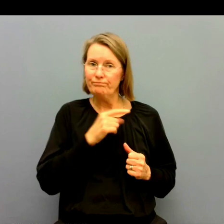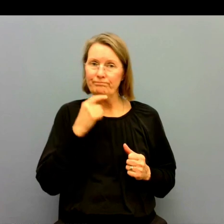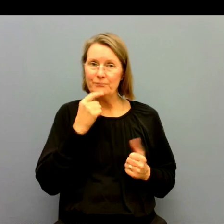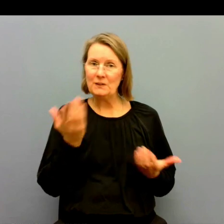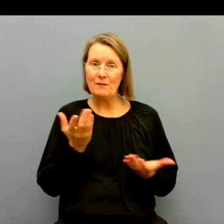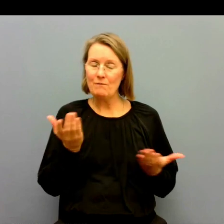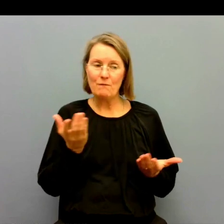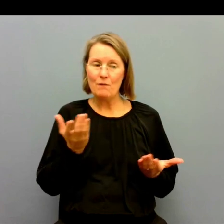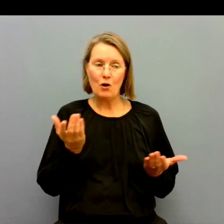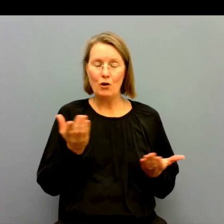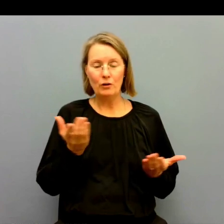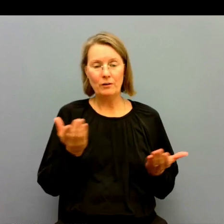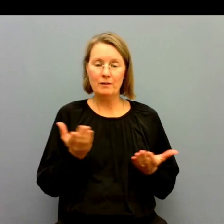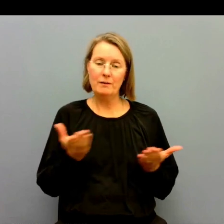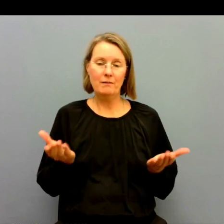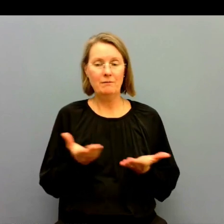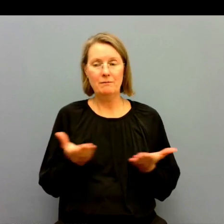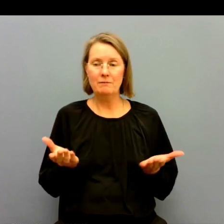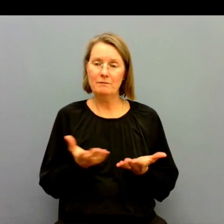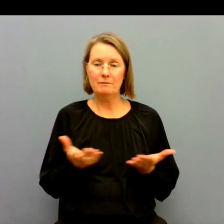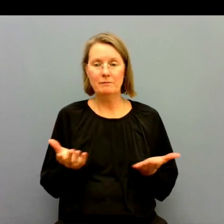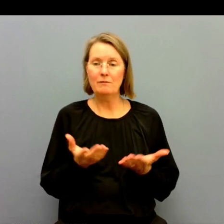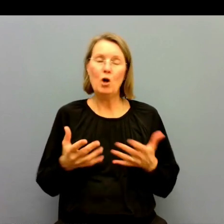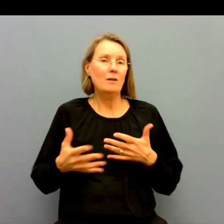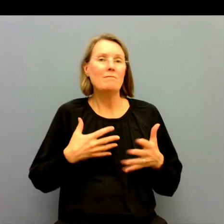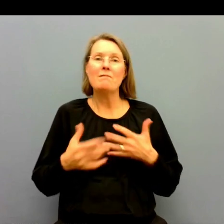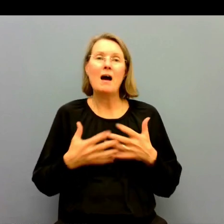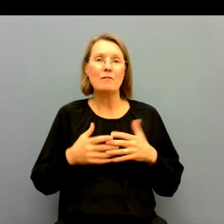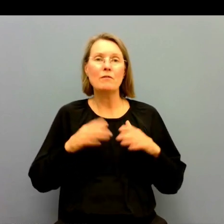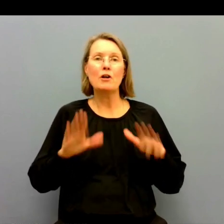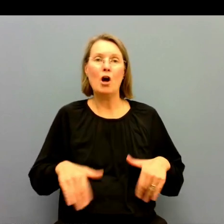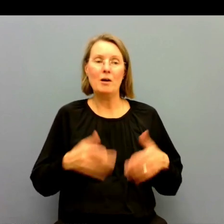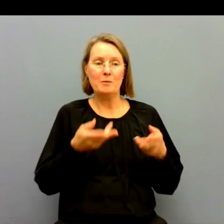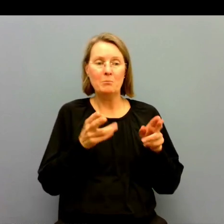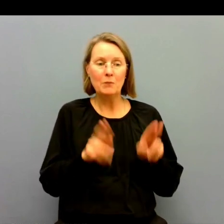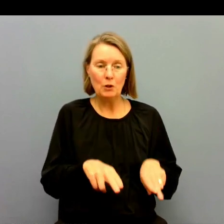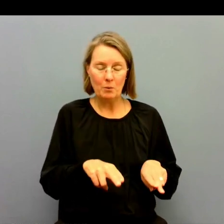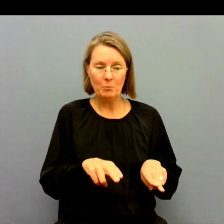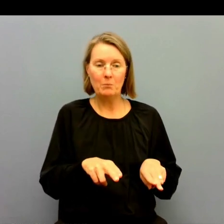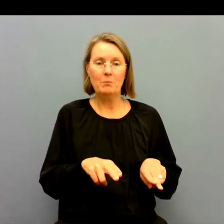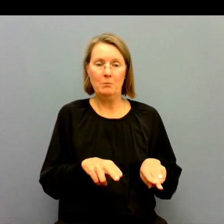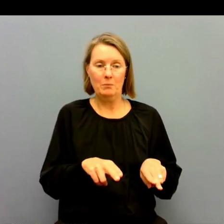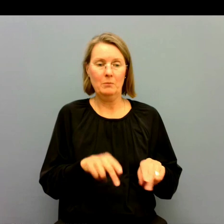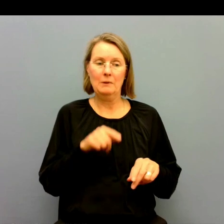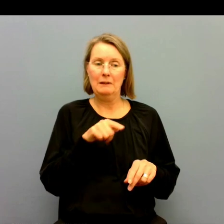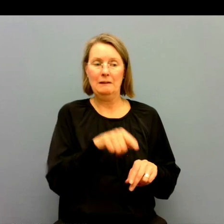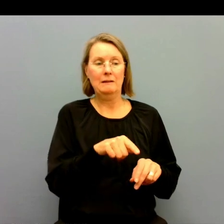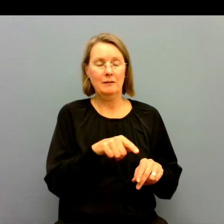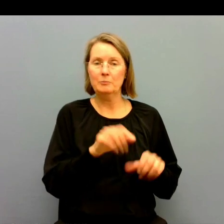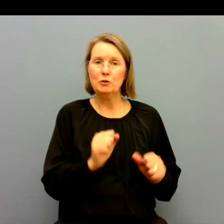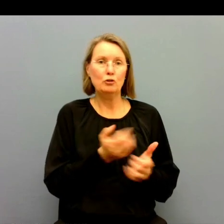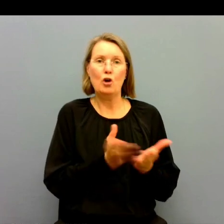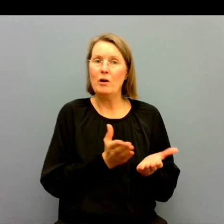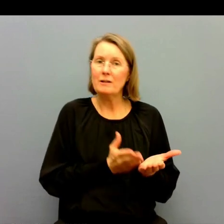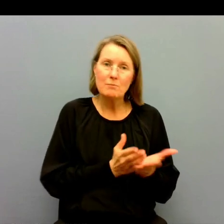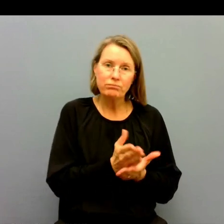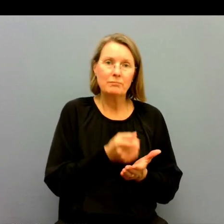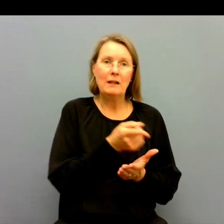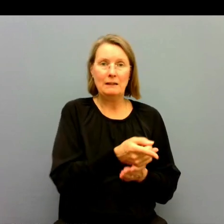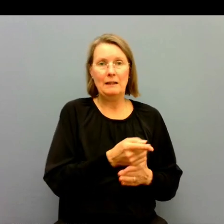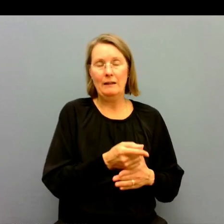inte redogöra varför man gjorde bedömningen att den inte skulle